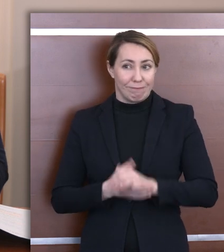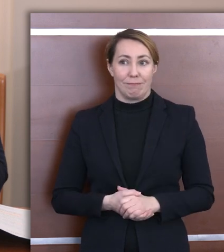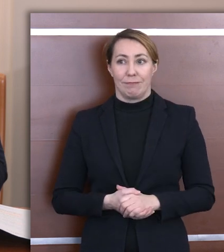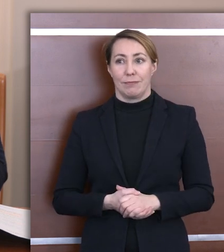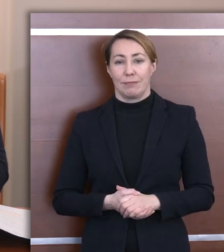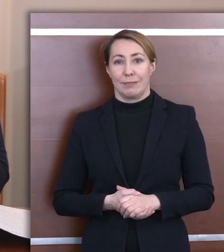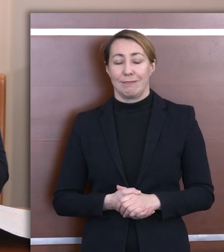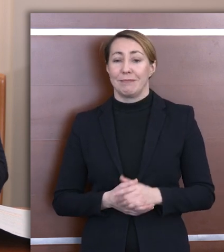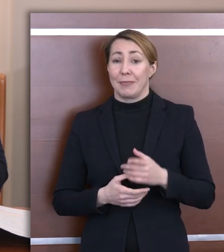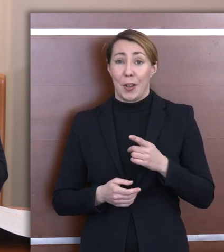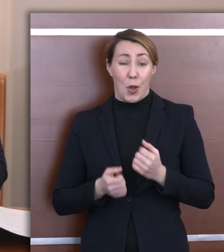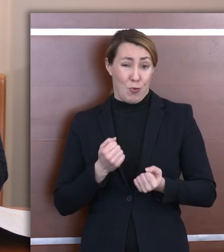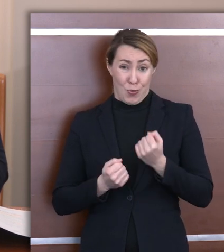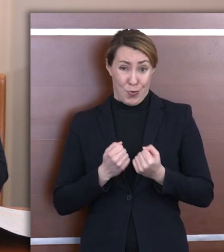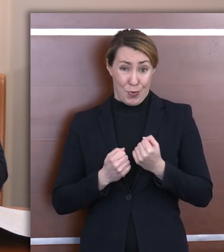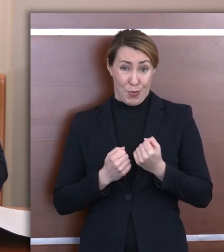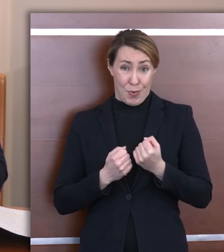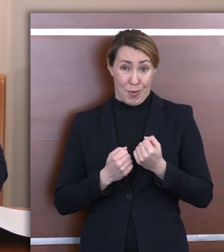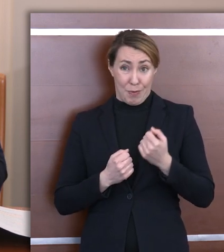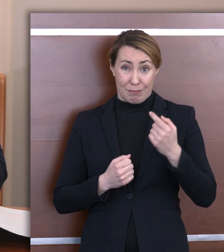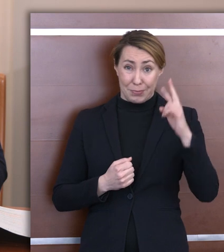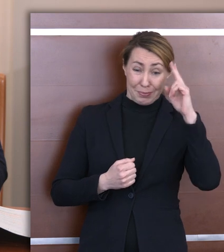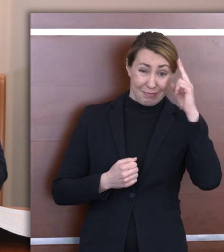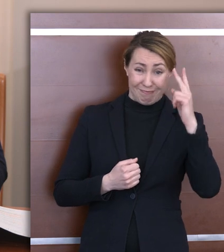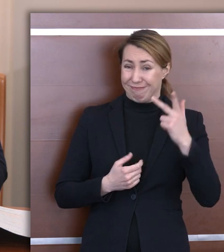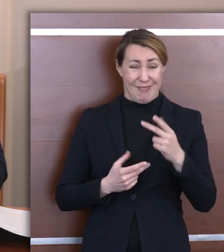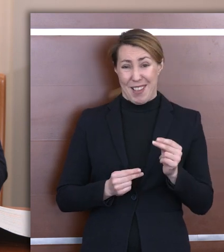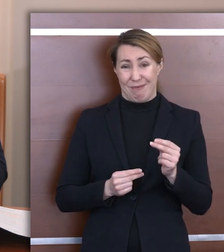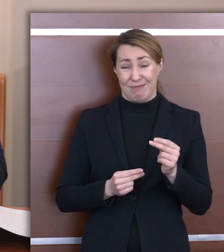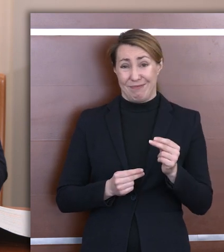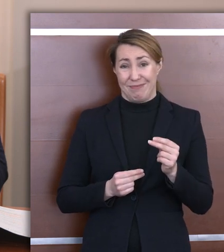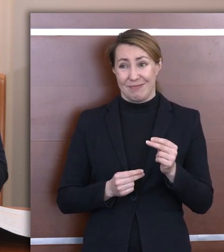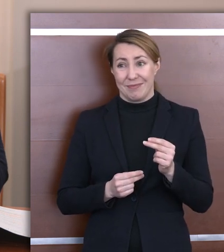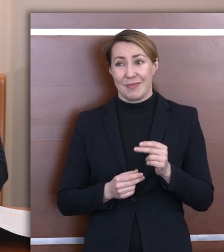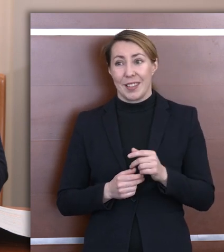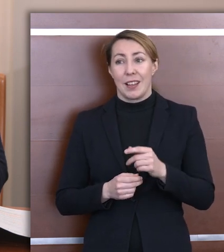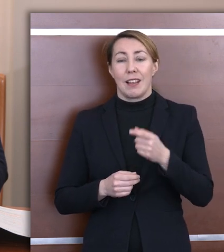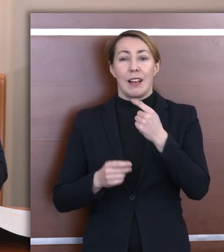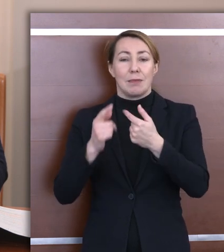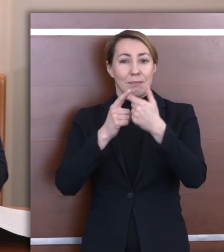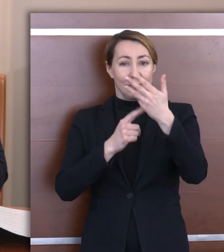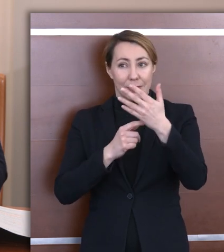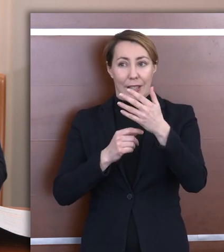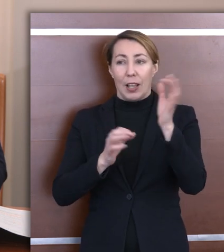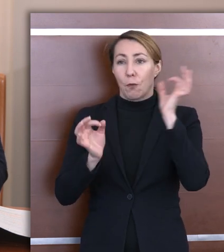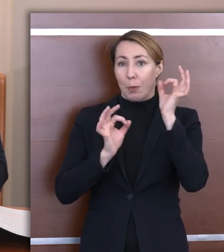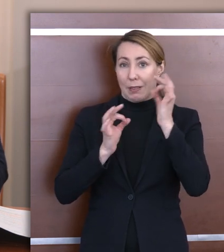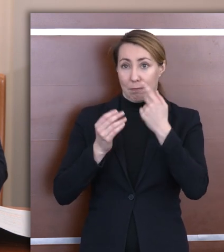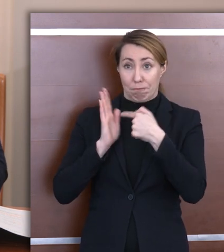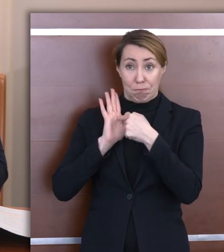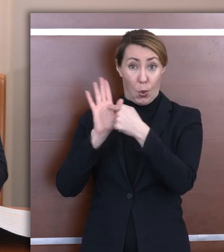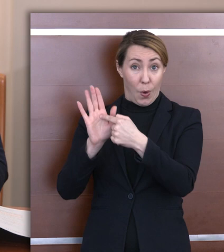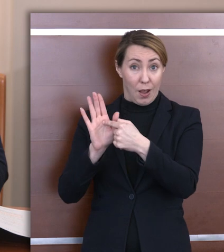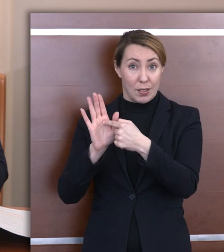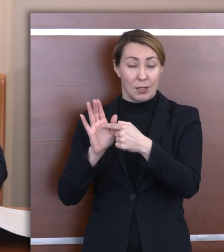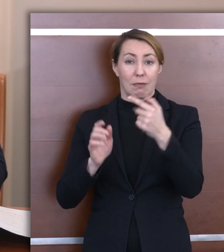Nie trudno się domyśleć. Oczywiście te dane, które w tej chwili Państwo widzicie dotyczące